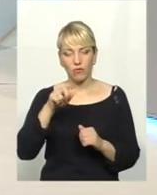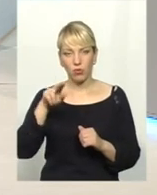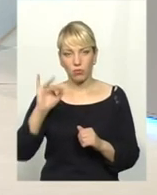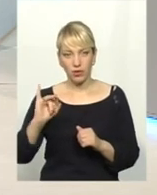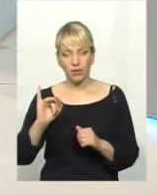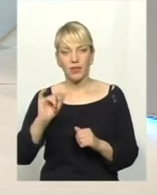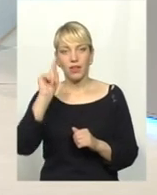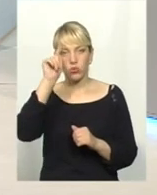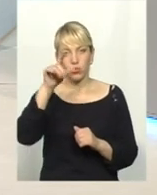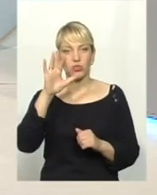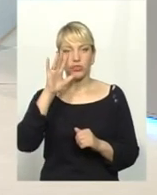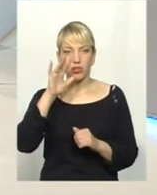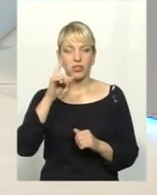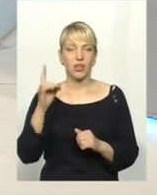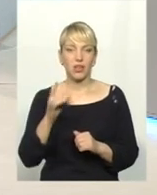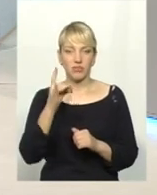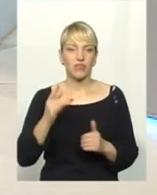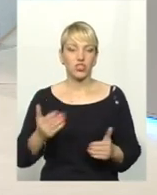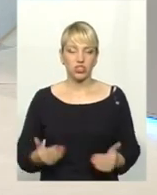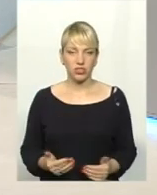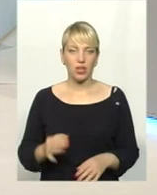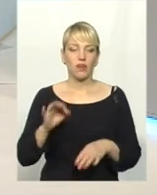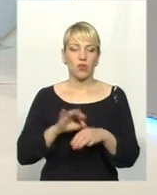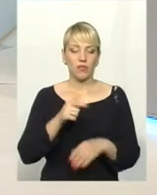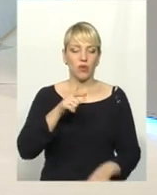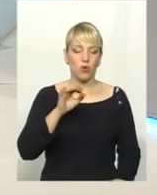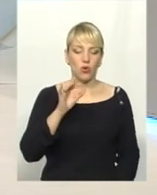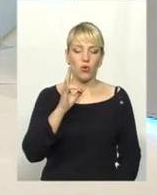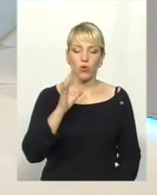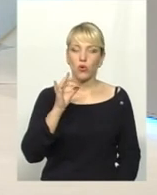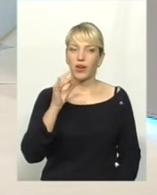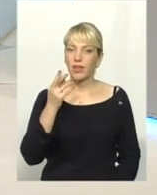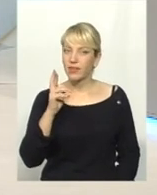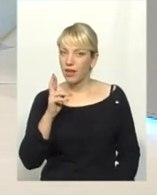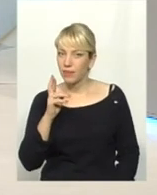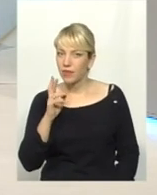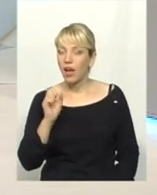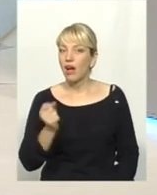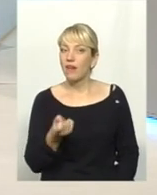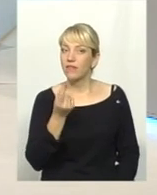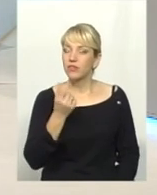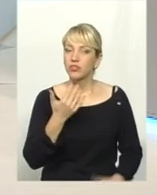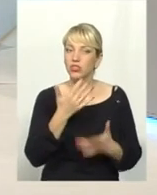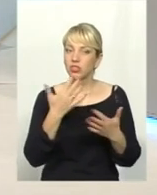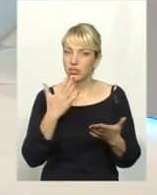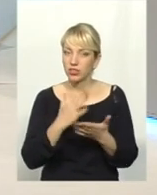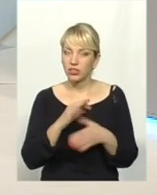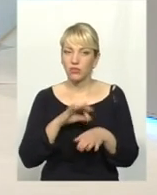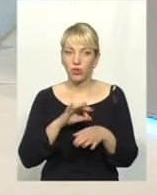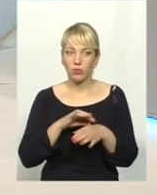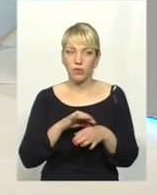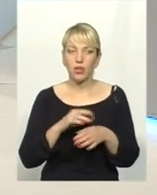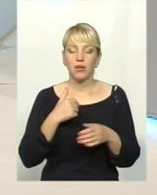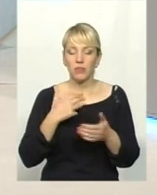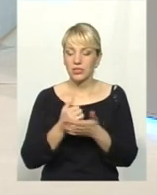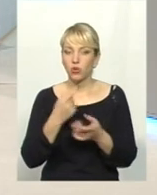хоча б разом тих хворів гонореї. Але ж ті хвороби були раніше, виявилося, що ще багато є хвороб. І зараз ми знаходимо